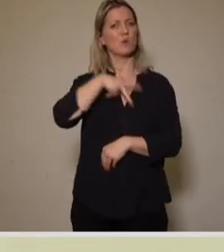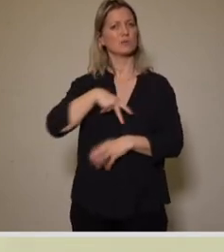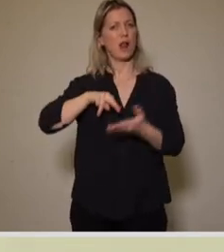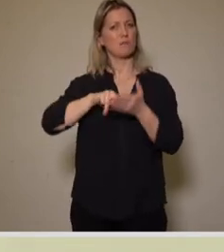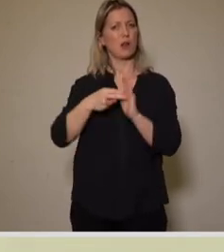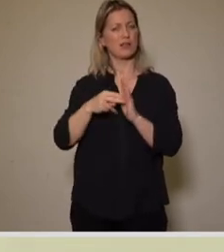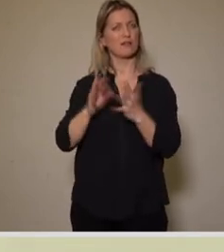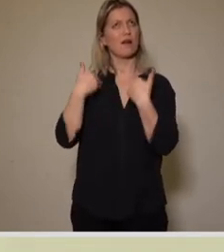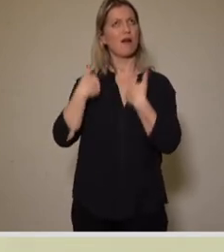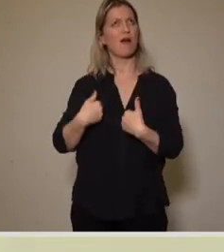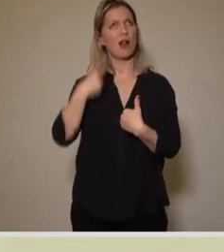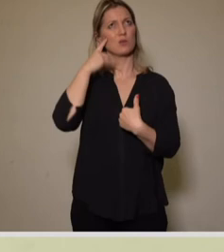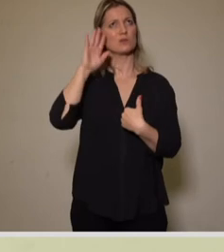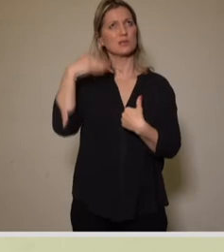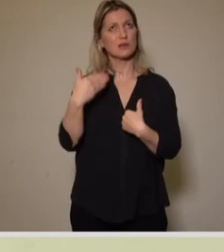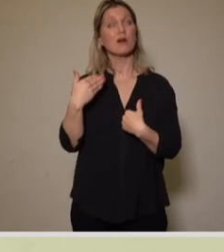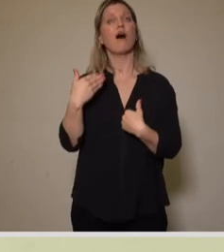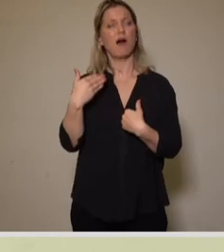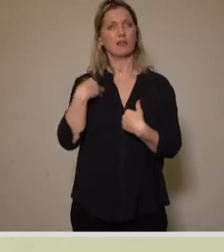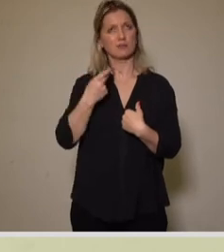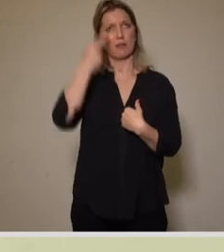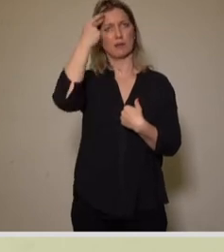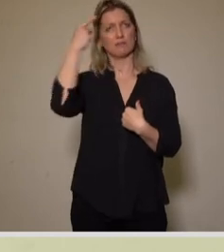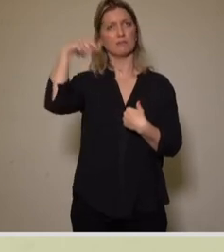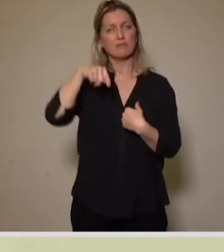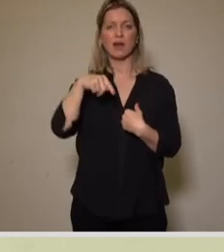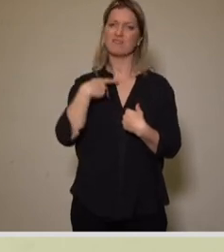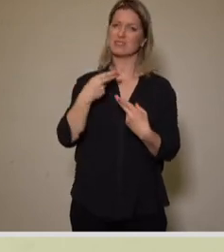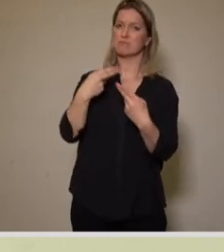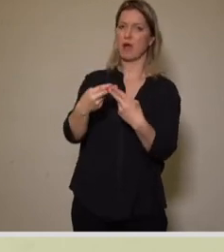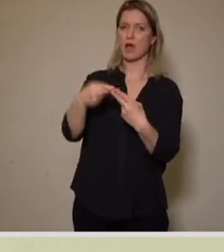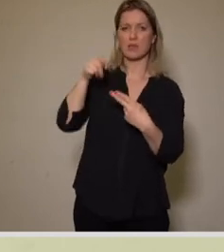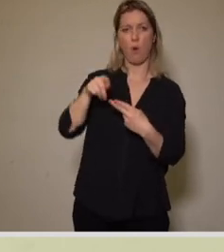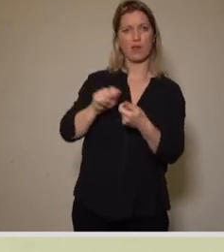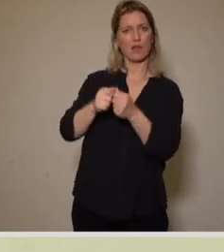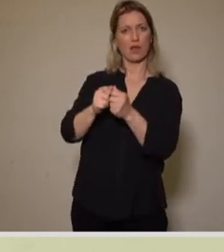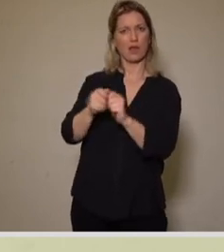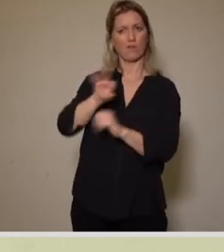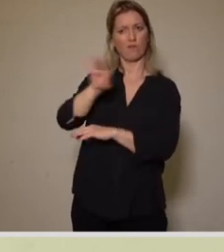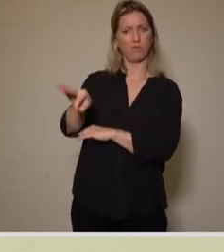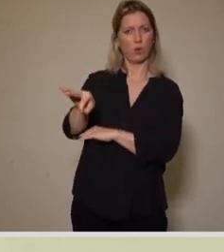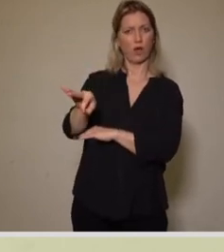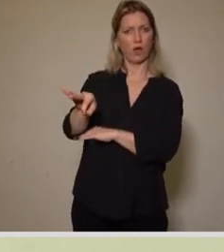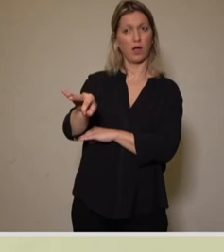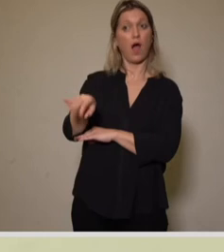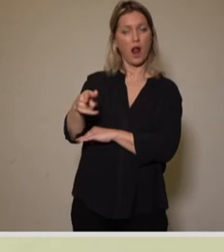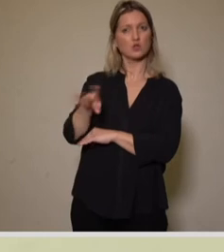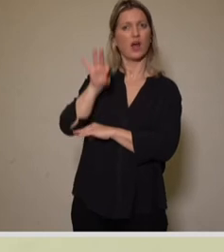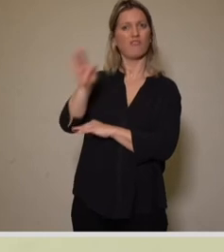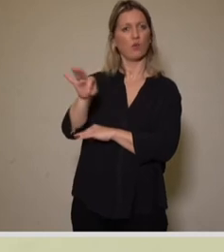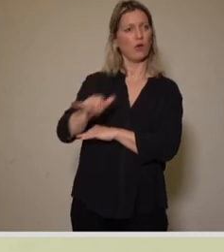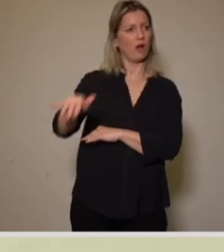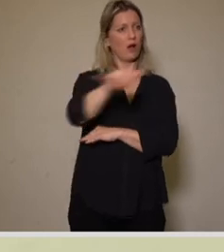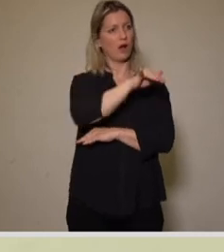Errichtung des Sachsenbades als einer städtischen Einrichtung? Und welche Nutzung im Bauwerk hatten welche praktische Funktion für die Bevölkerung im